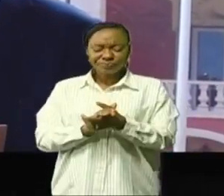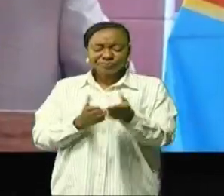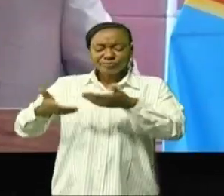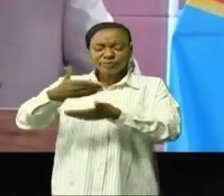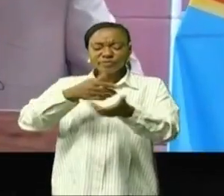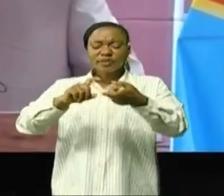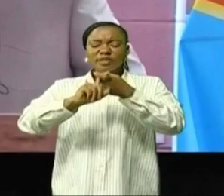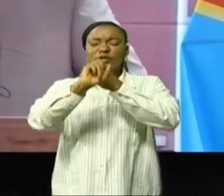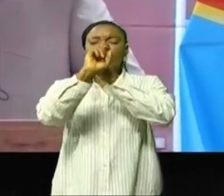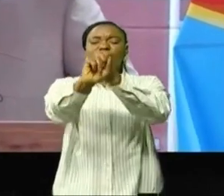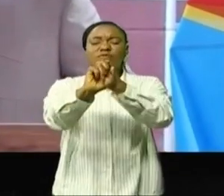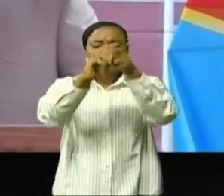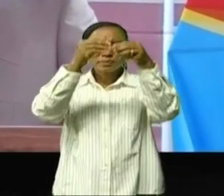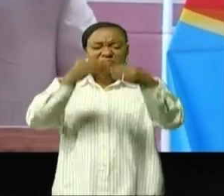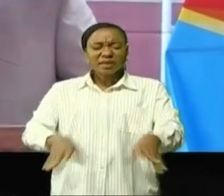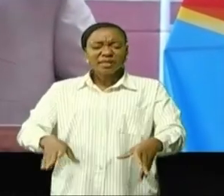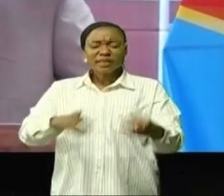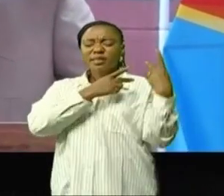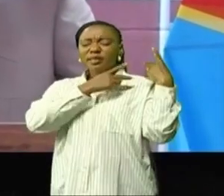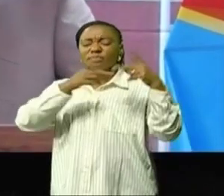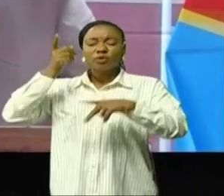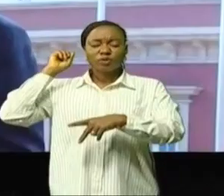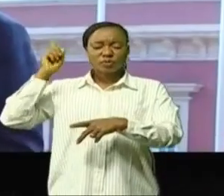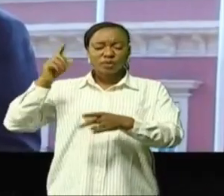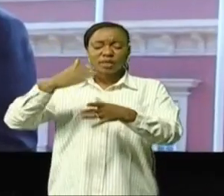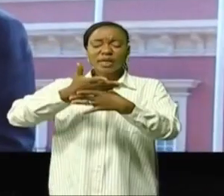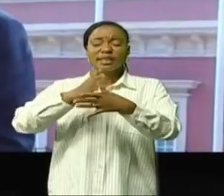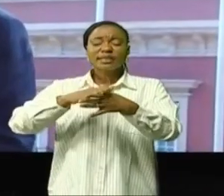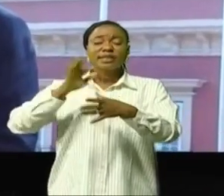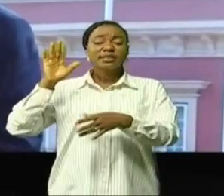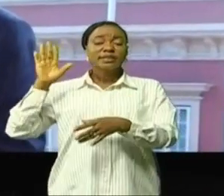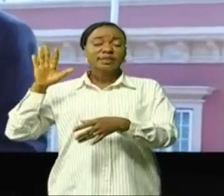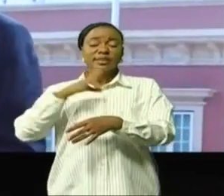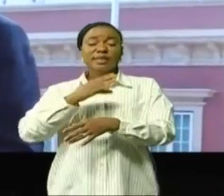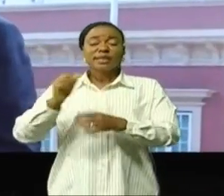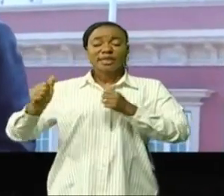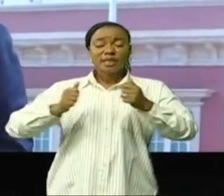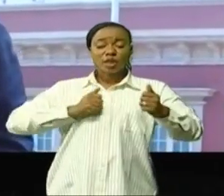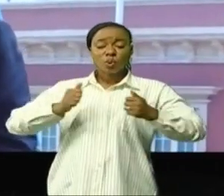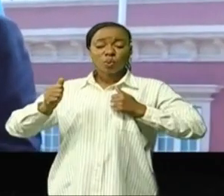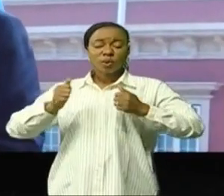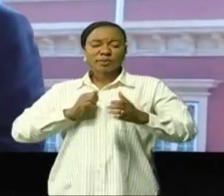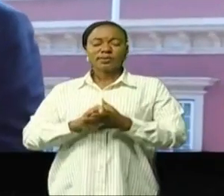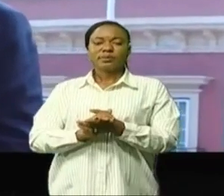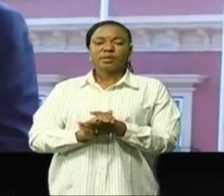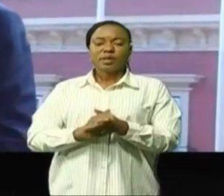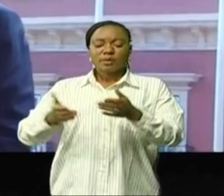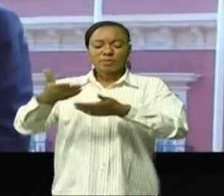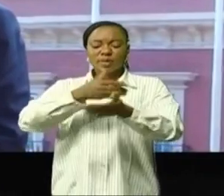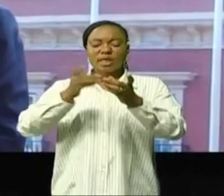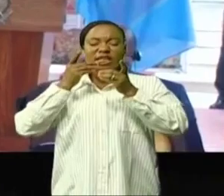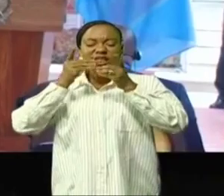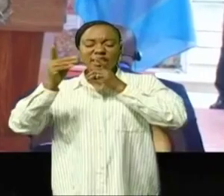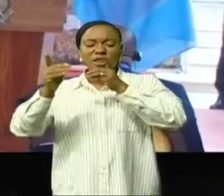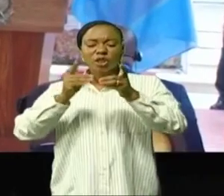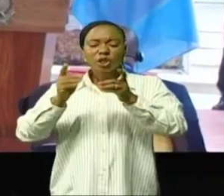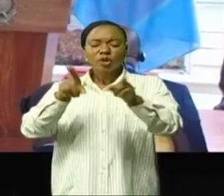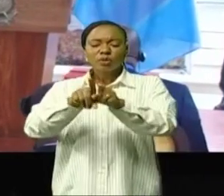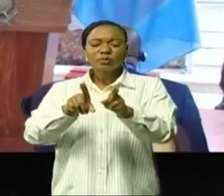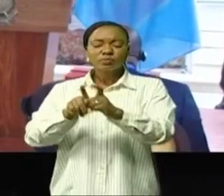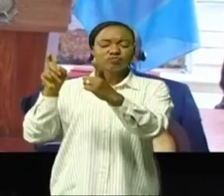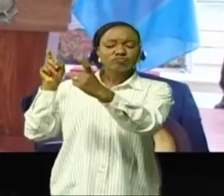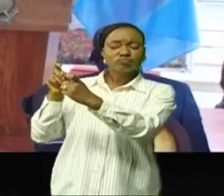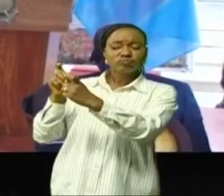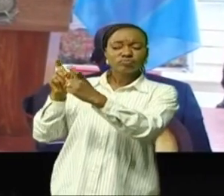confiance perdue entre Kinshasa et Kigali par l'instauration d'un dialogue et d'une concertation permanente